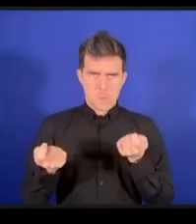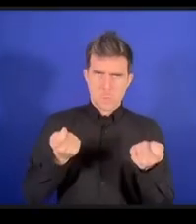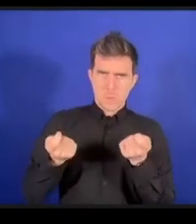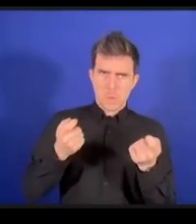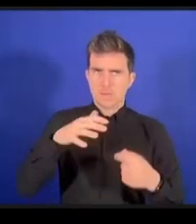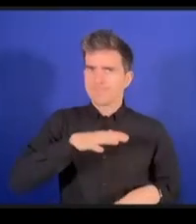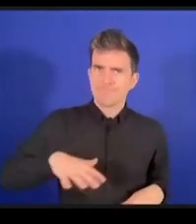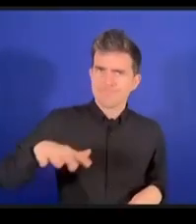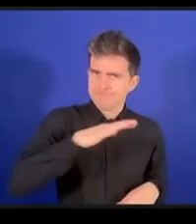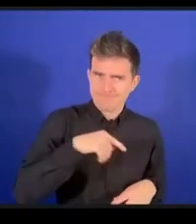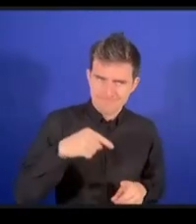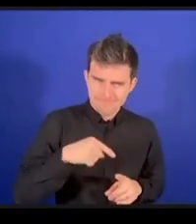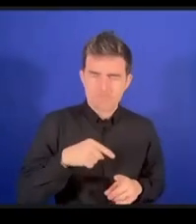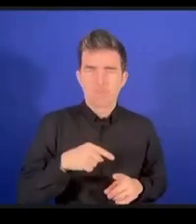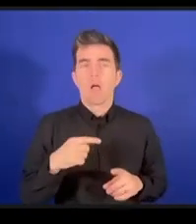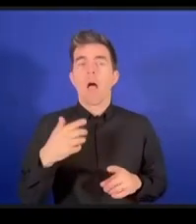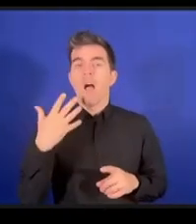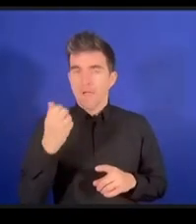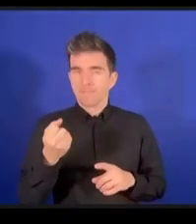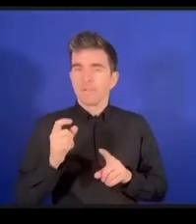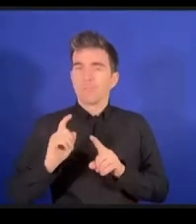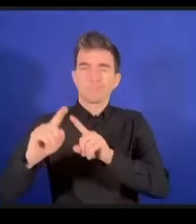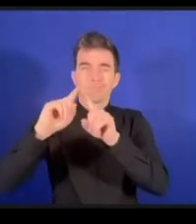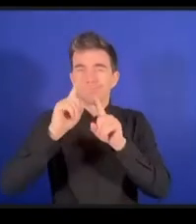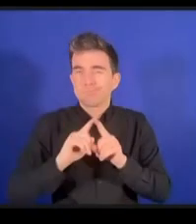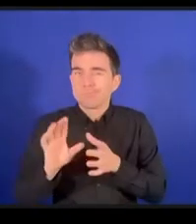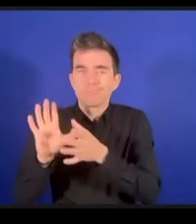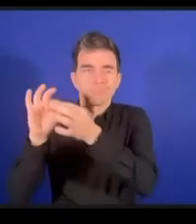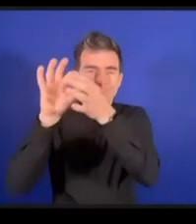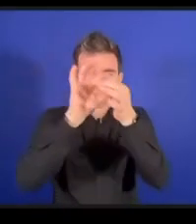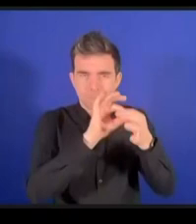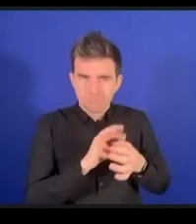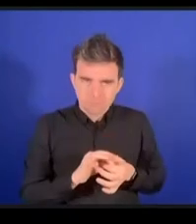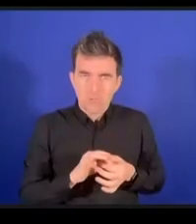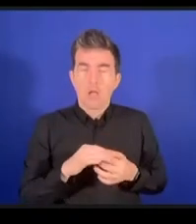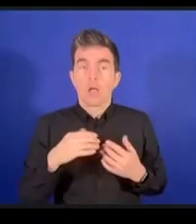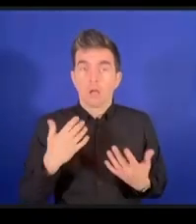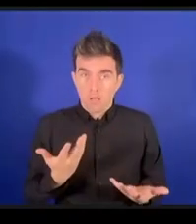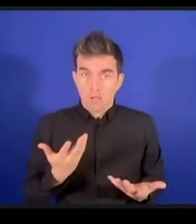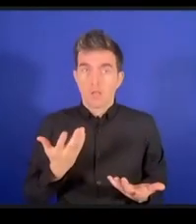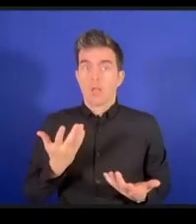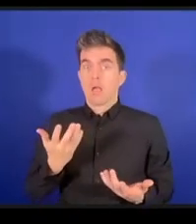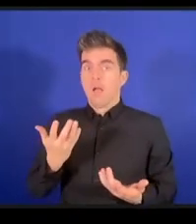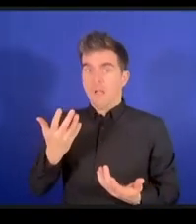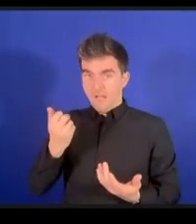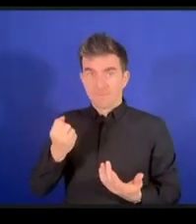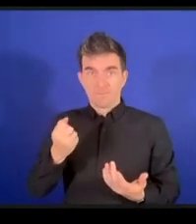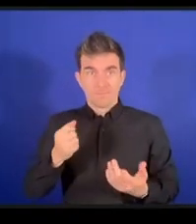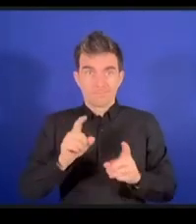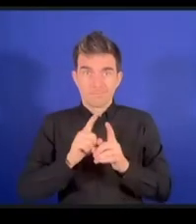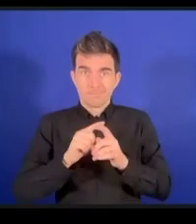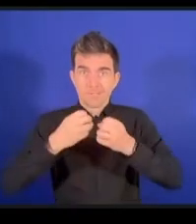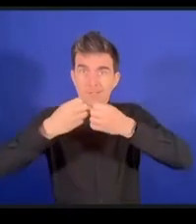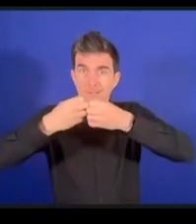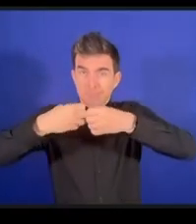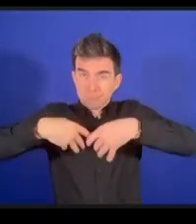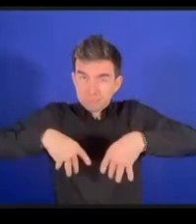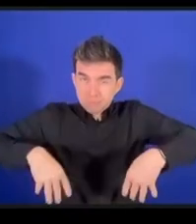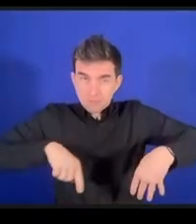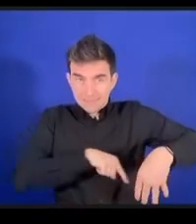はボトムアップという方法でやっていくことが必要です